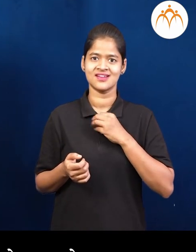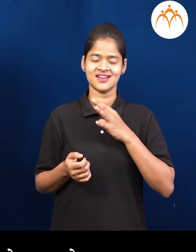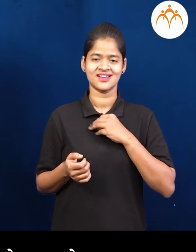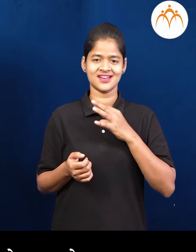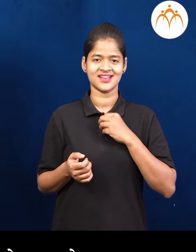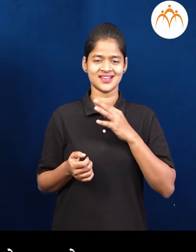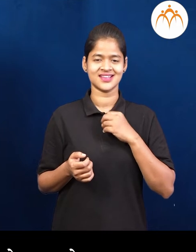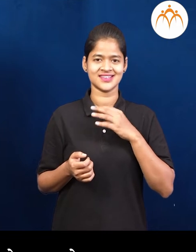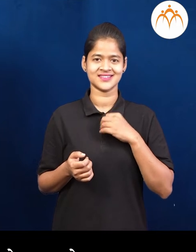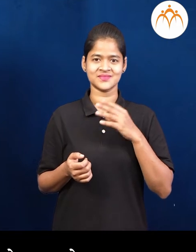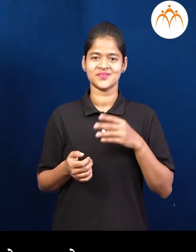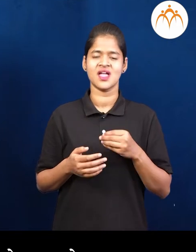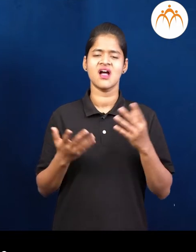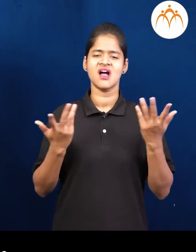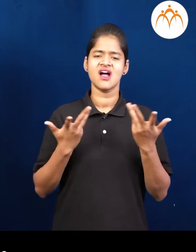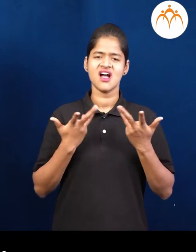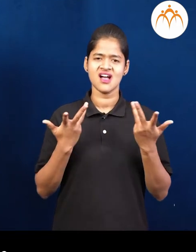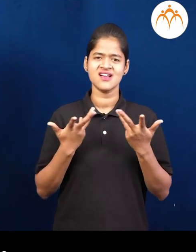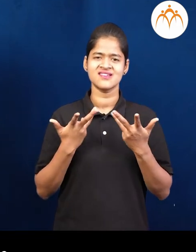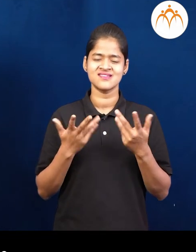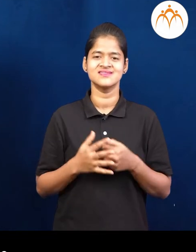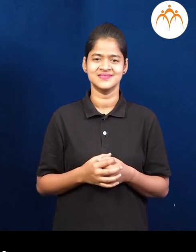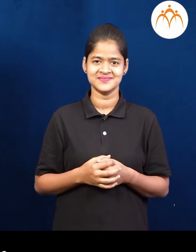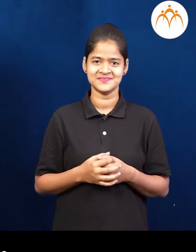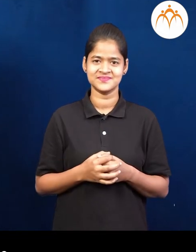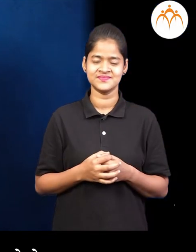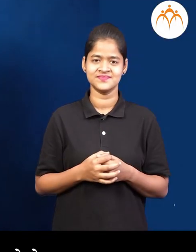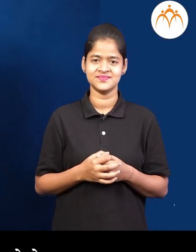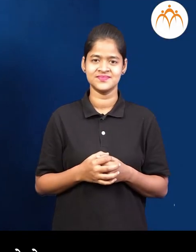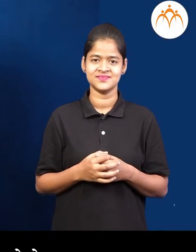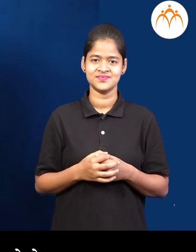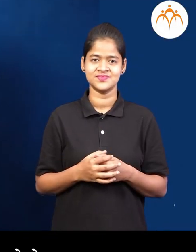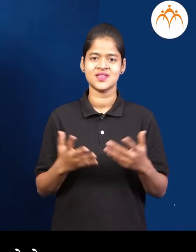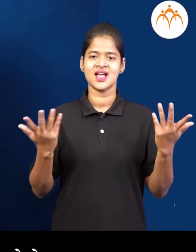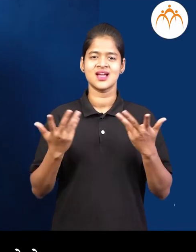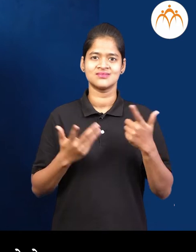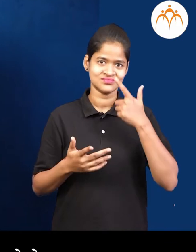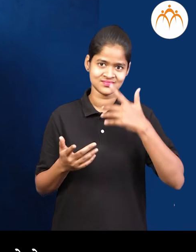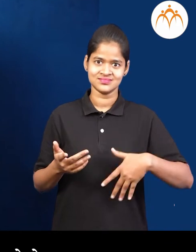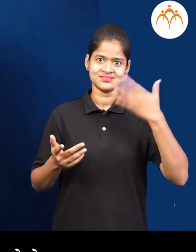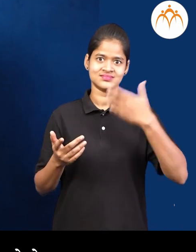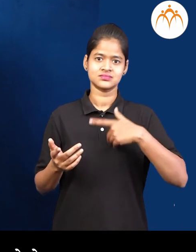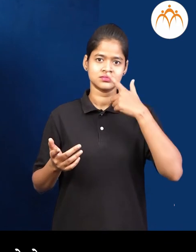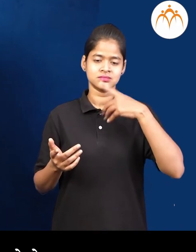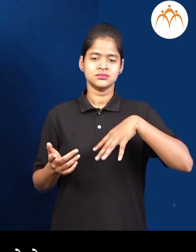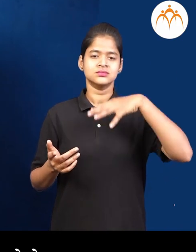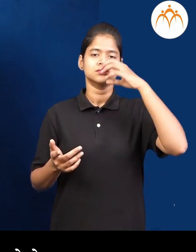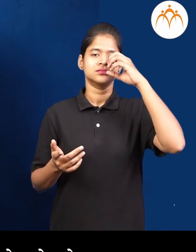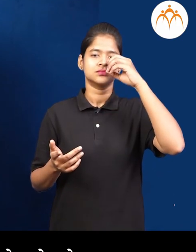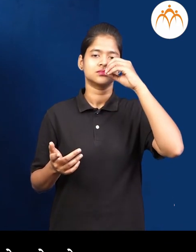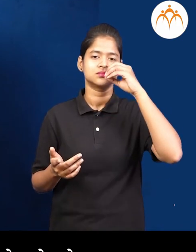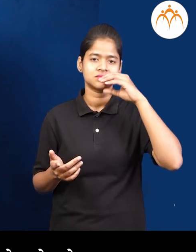हलत असल्याचा जाणूता कशा मुणे असा होता? अपण नाकाने हवा आद घेतो